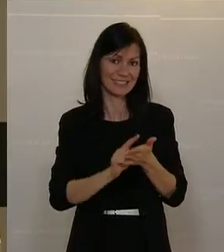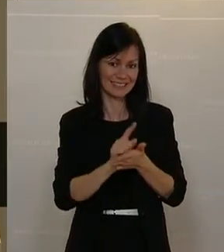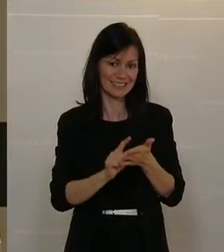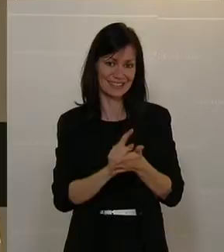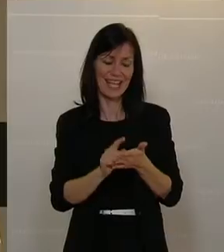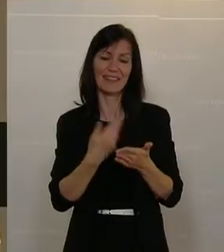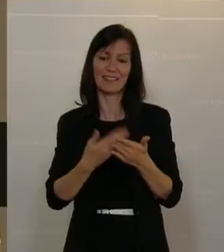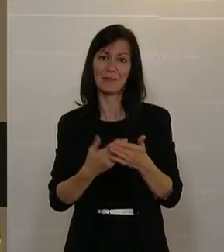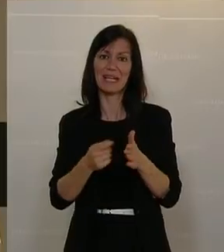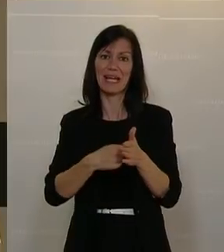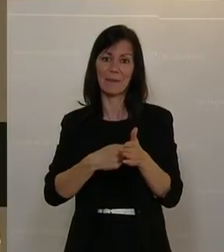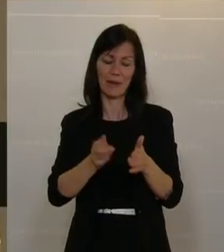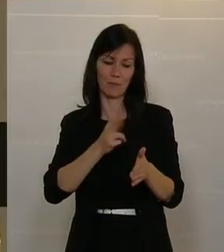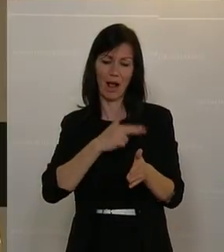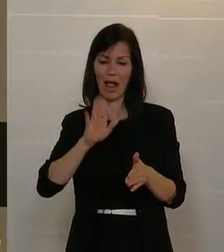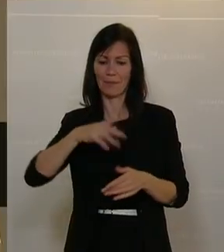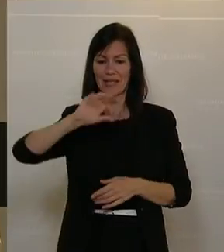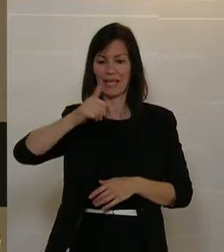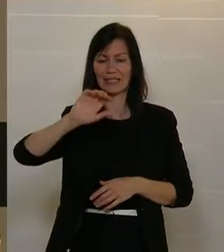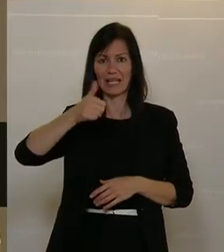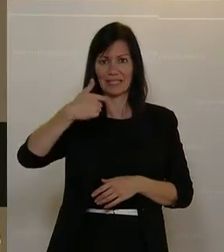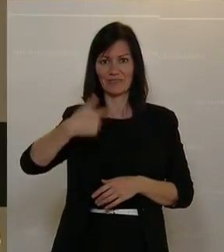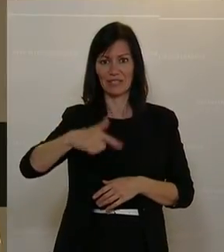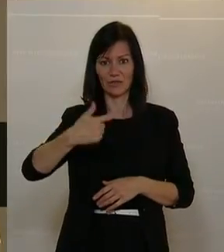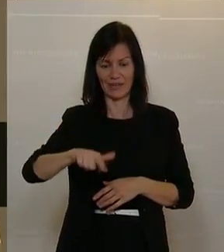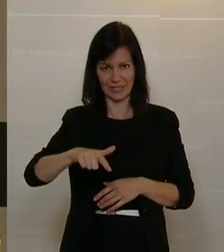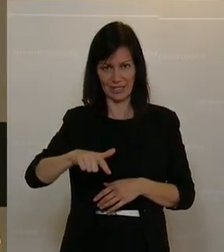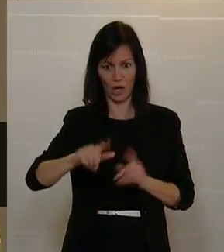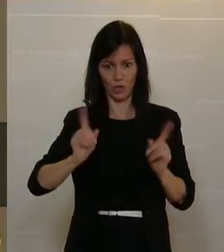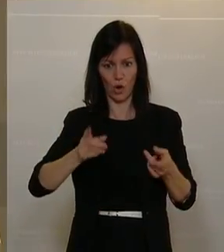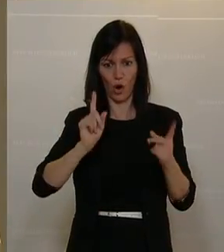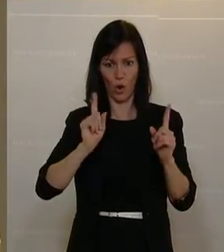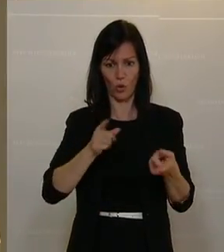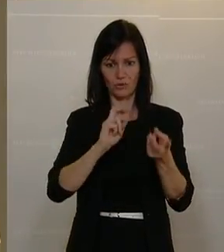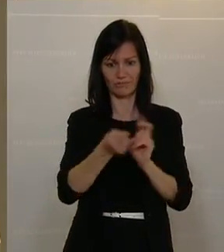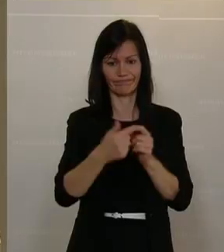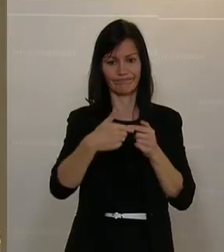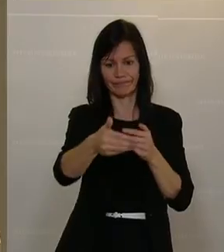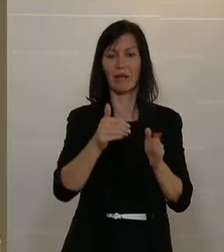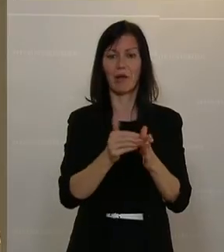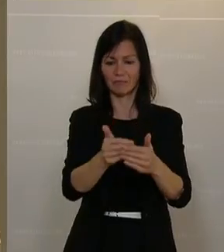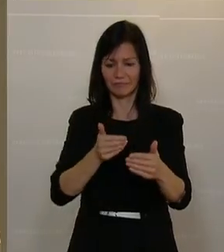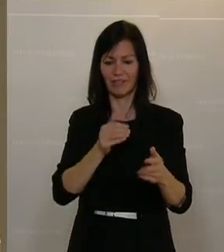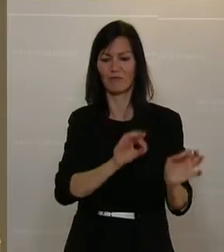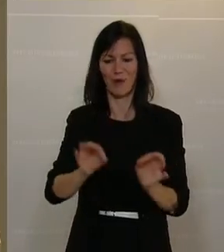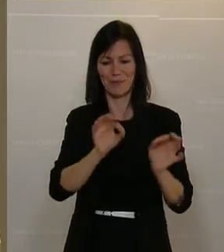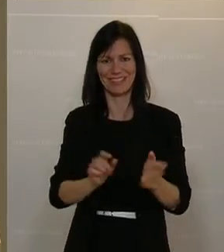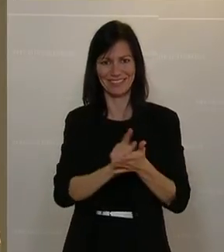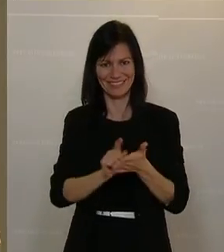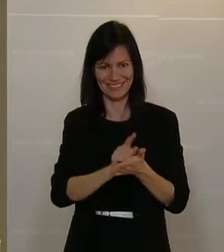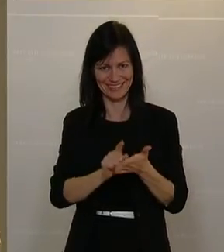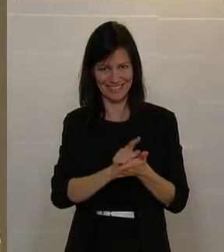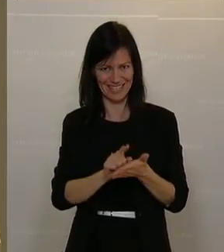Reparaturbonus, der mit 01.01.2022 in Kraft treten soll, auch entsprechend umzusetzen. Ein wenig